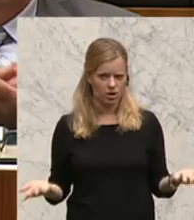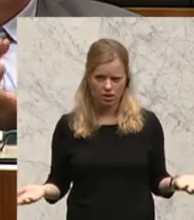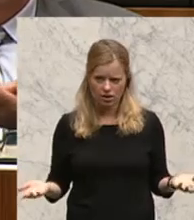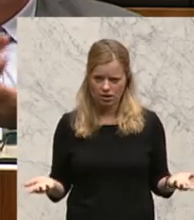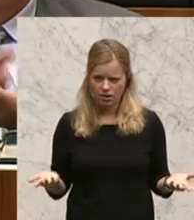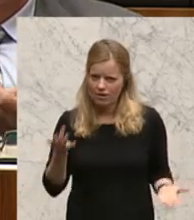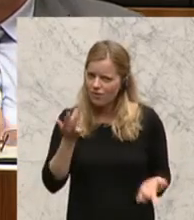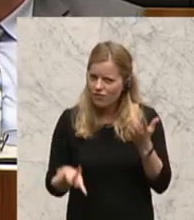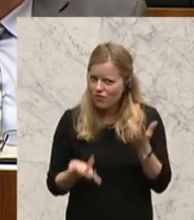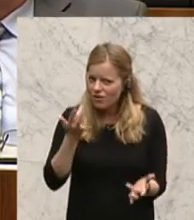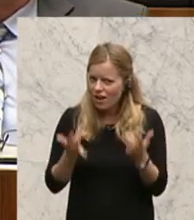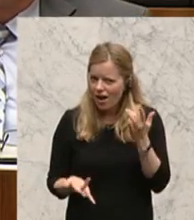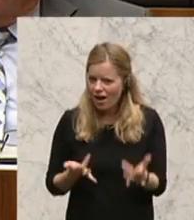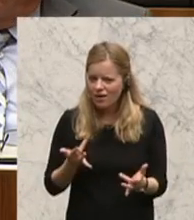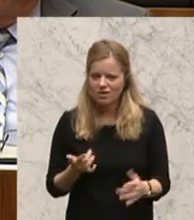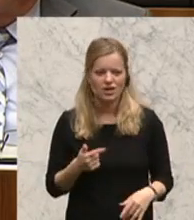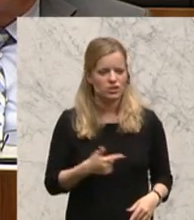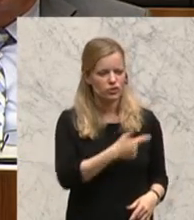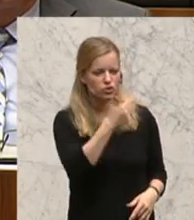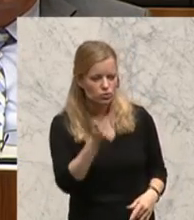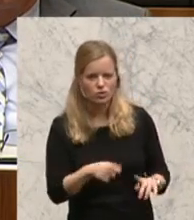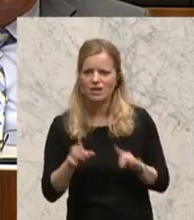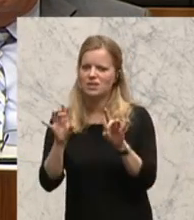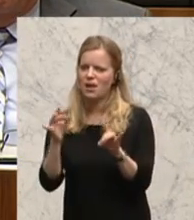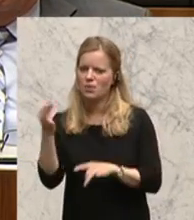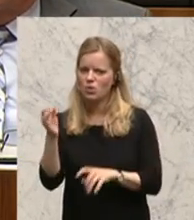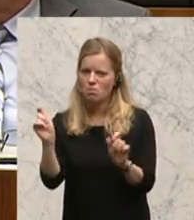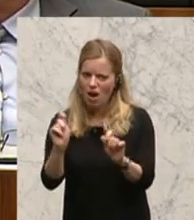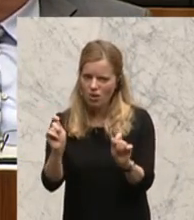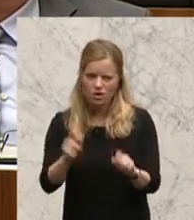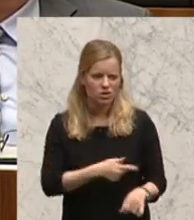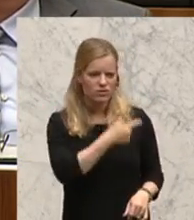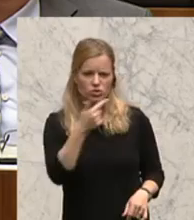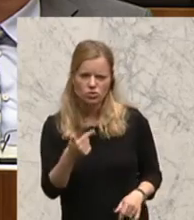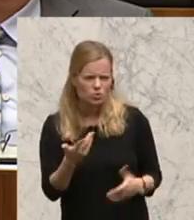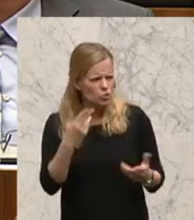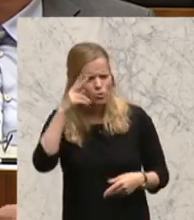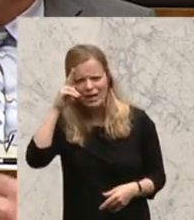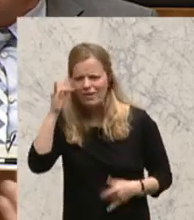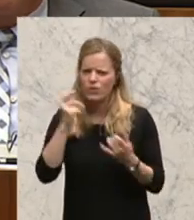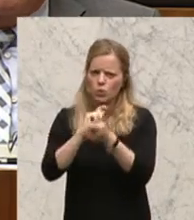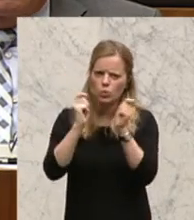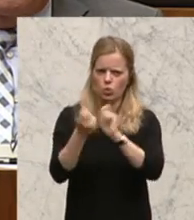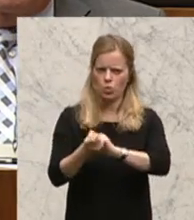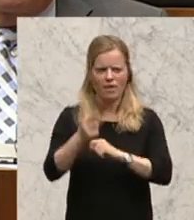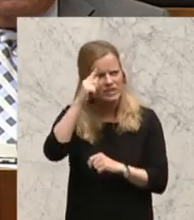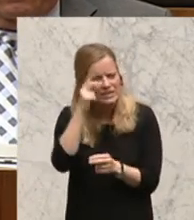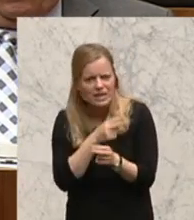jeder zweiten Stunde eine Pause von zehn Minuten. Ja, wir müssen einfach uns Gedanken machen, wie kann das auch ein sinnvolles